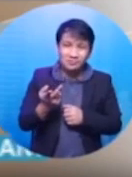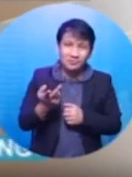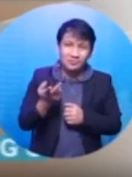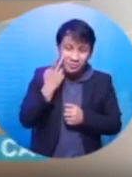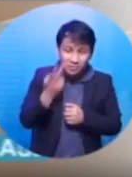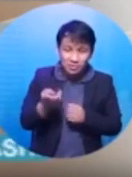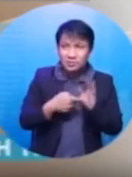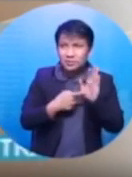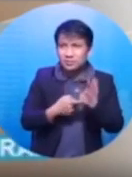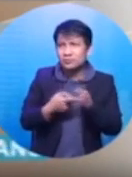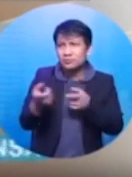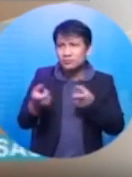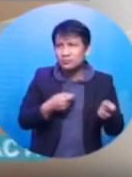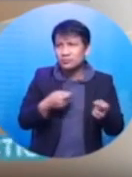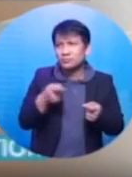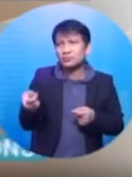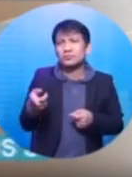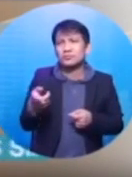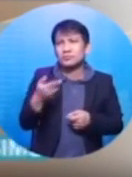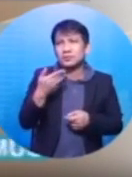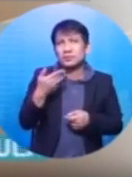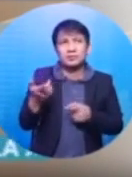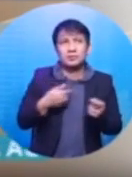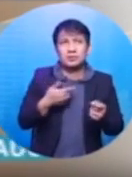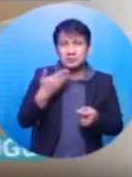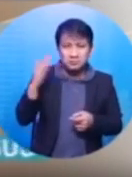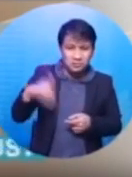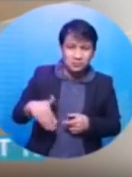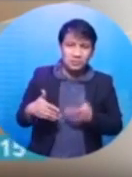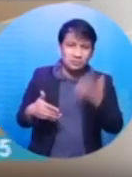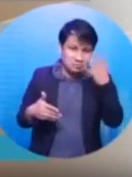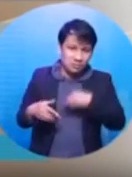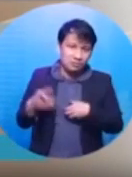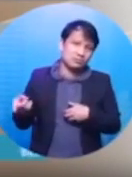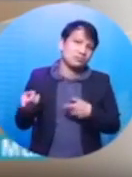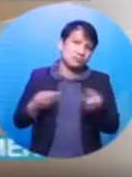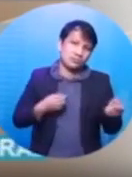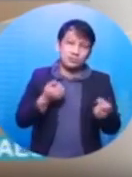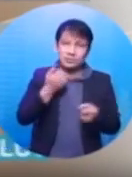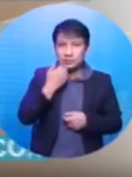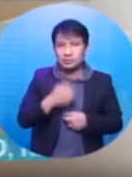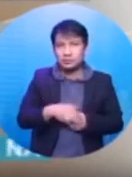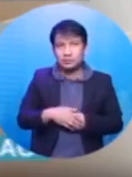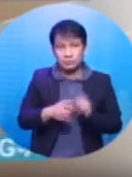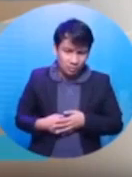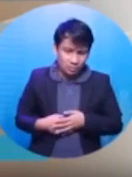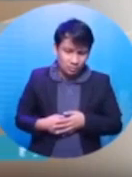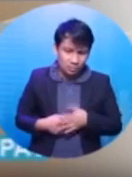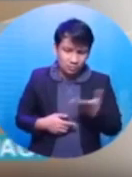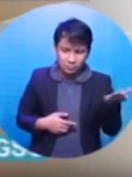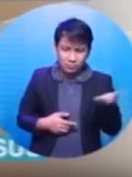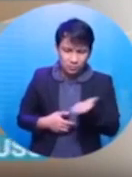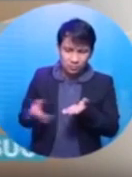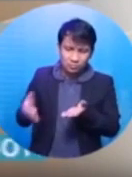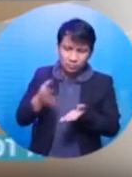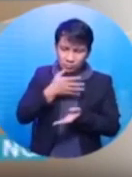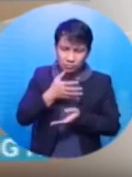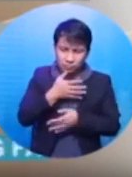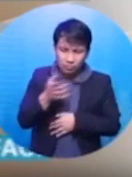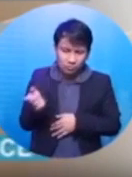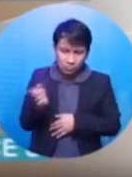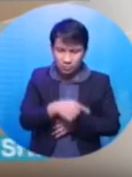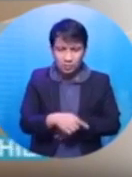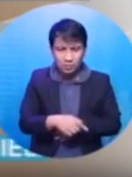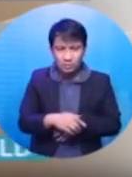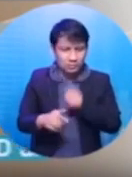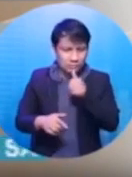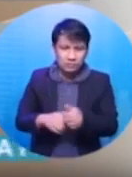bagay na hindi maganda, kaya ginagawa niya ngayon. Oh. Yan po, sabi ng netizen. Sige po na. lang po siyang anak ko.